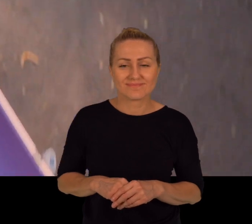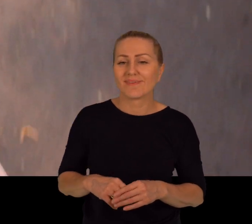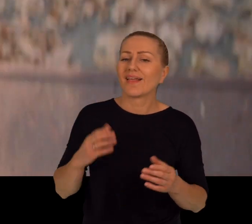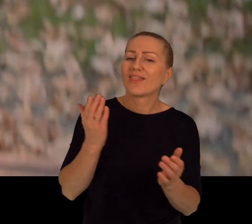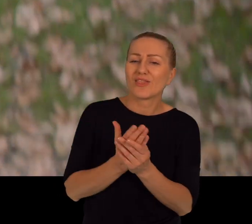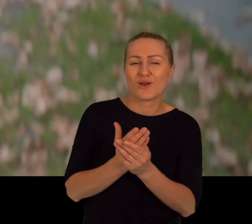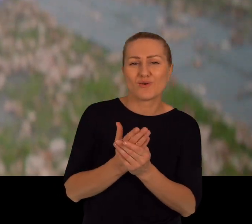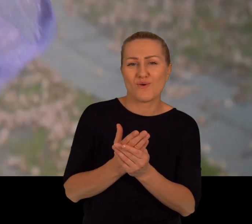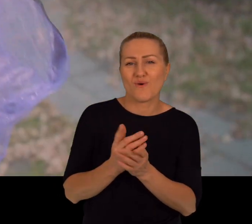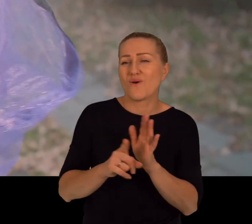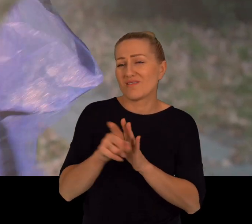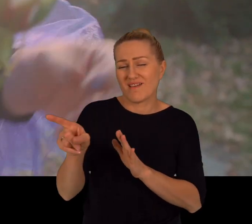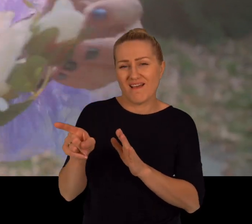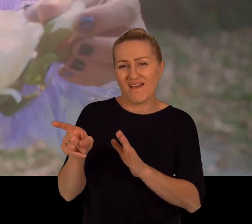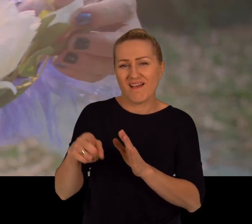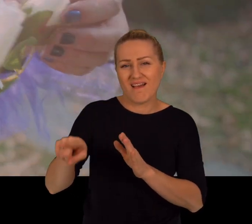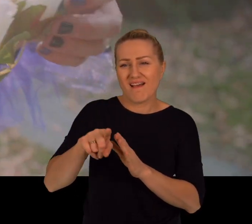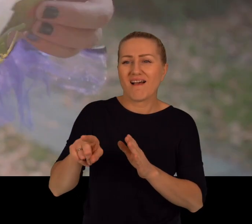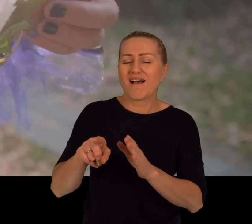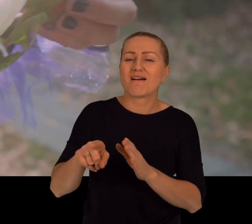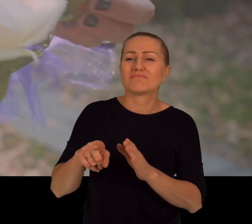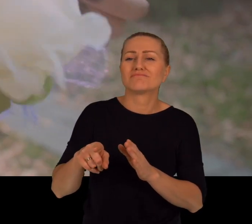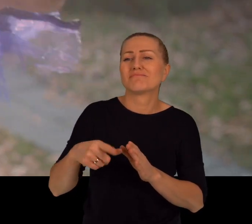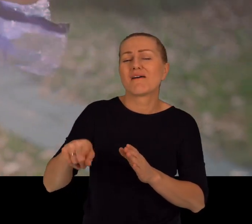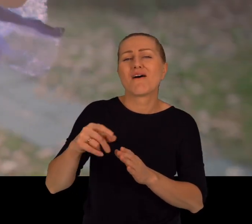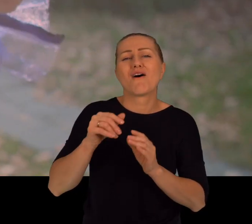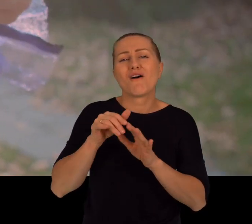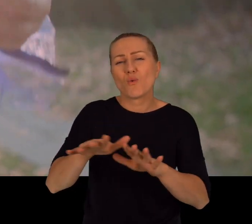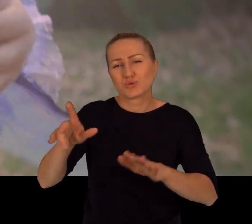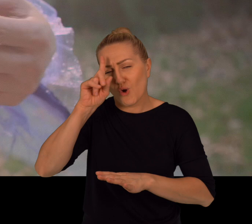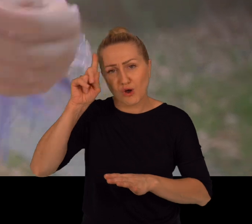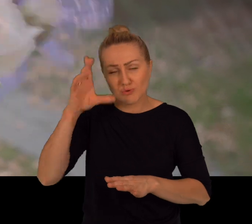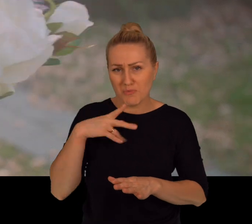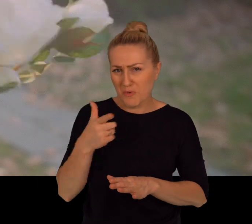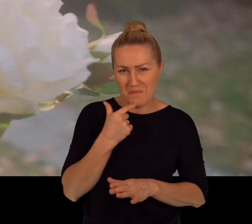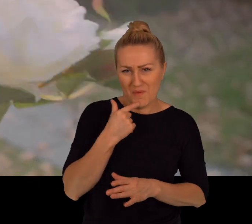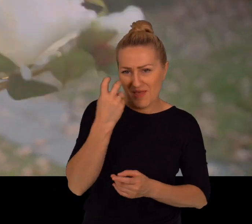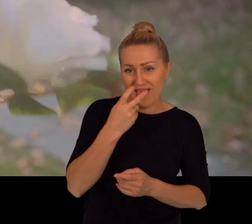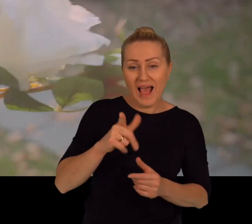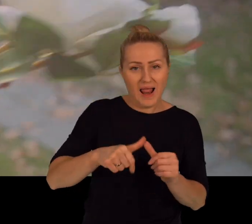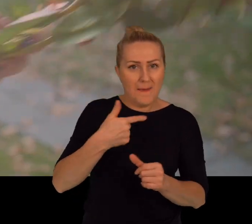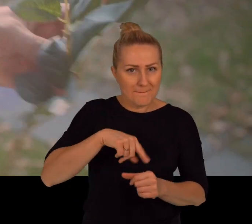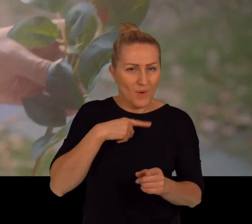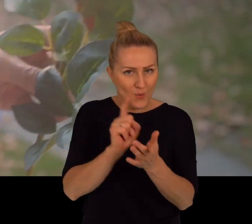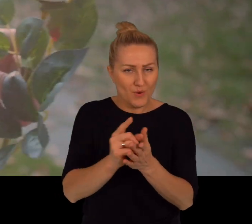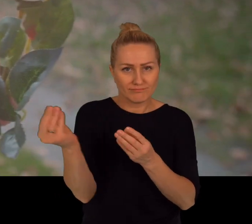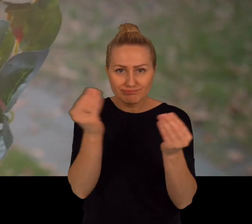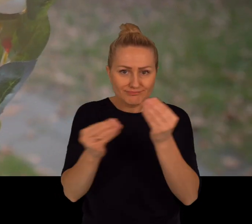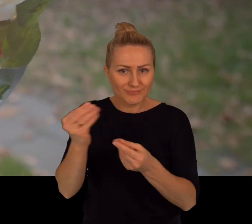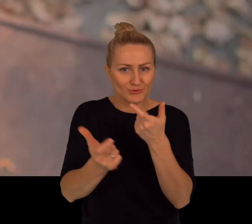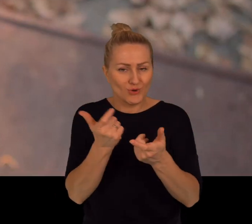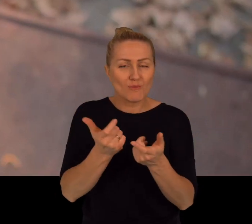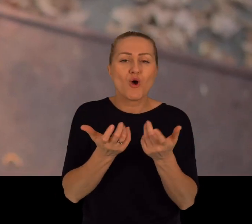Tylko dla większości było to mało interesujące. Nie układało się w nic. A nam się ułożyło. Nam się ułożyło w